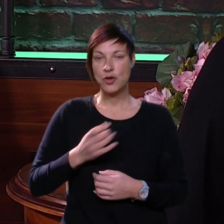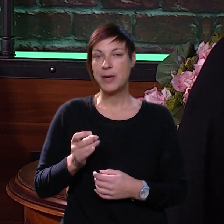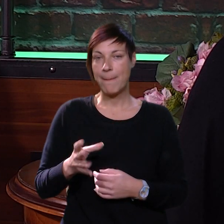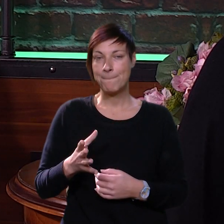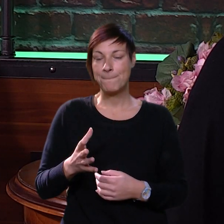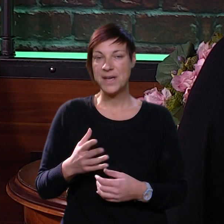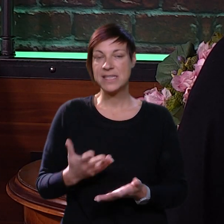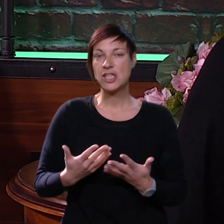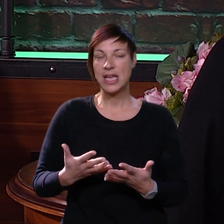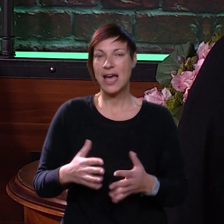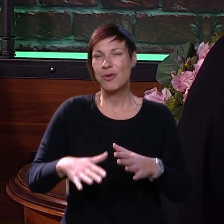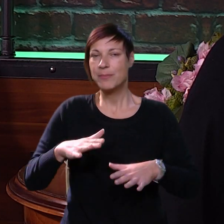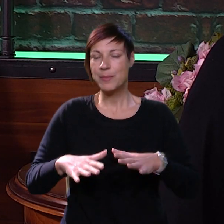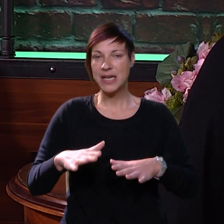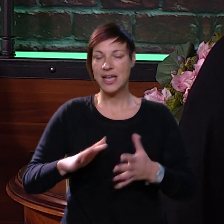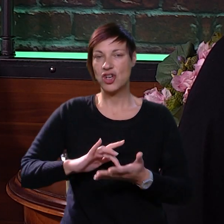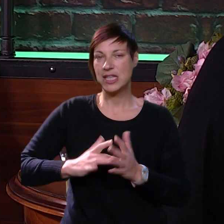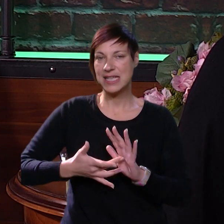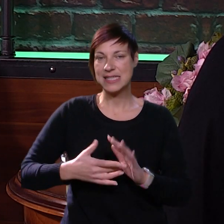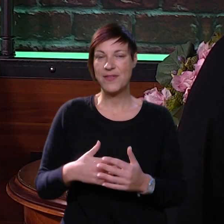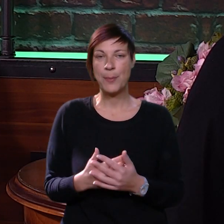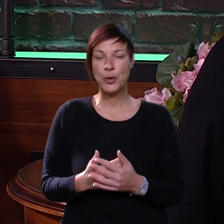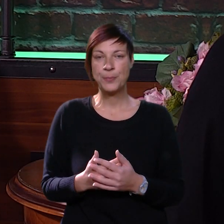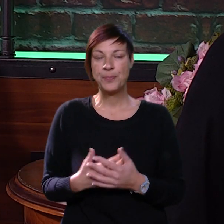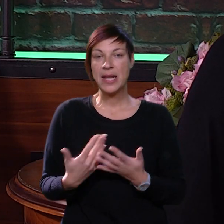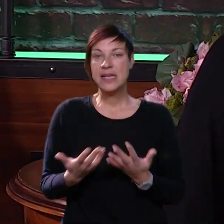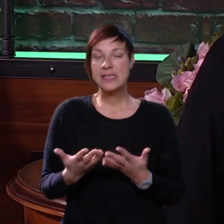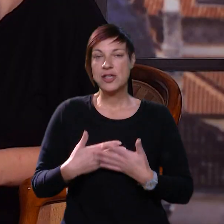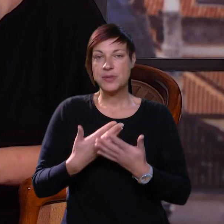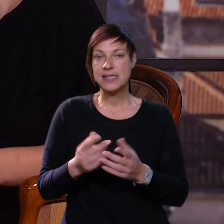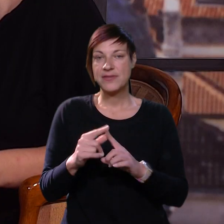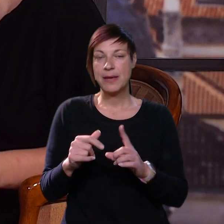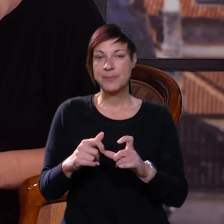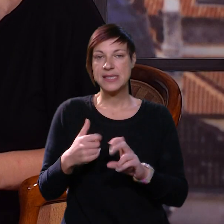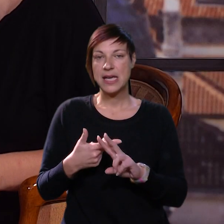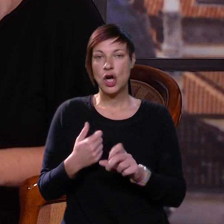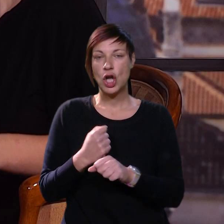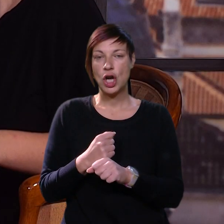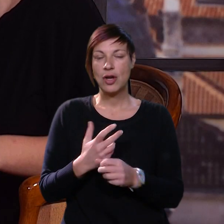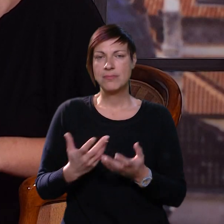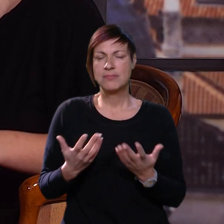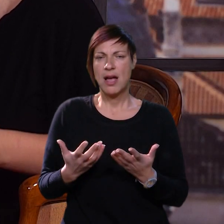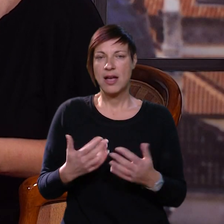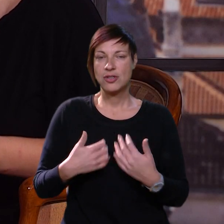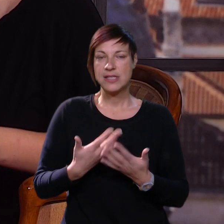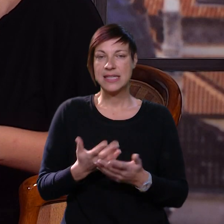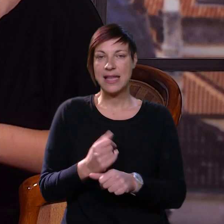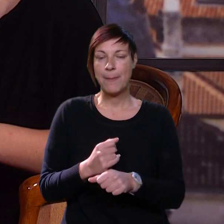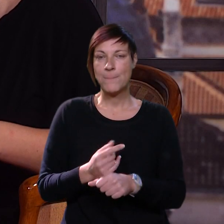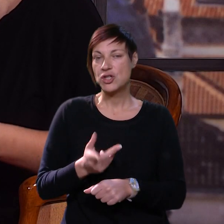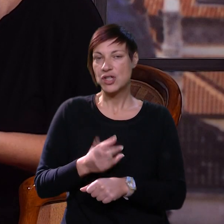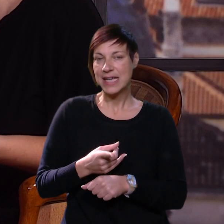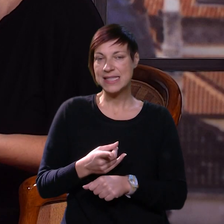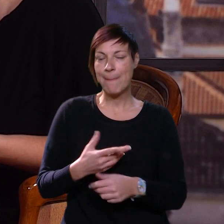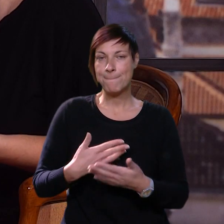kao i mi jako brzo i jako lako prilagodila svemu tome. S obzirom da ste vi psihologinja, kako ste onda taj